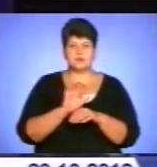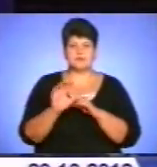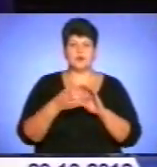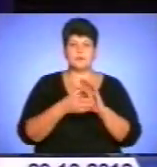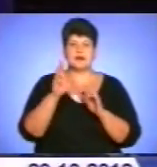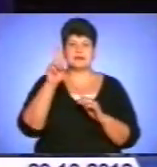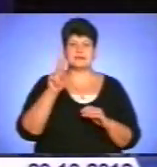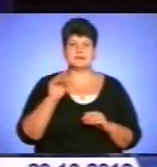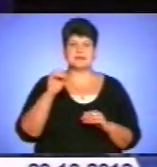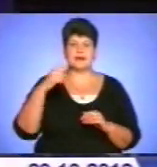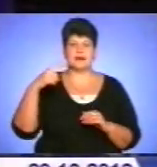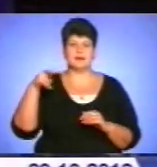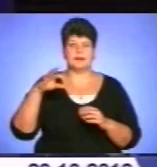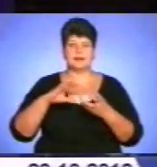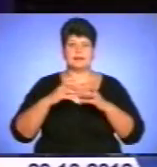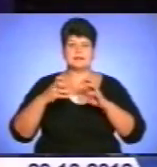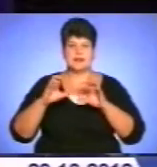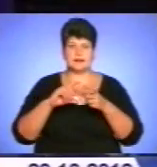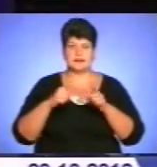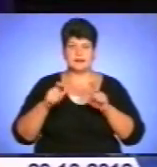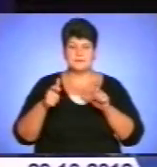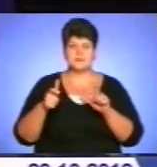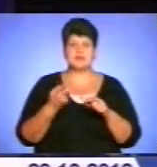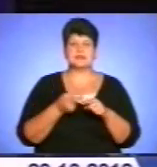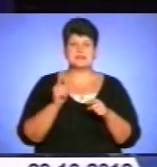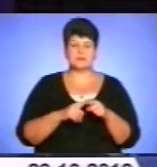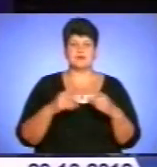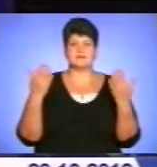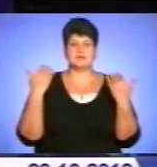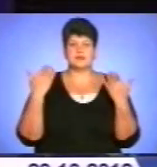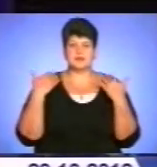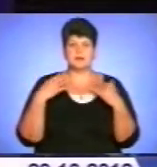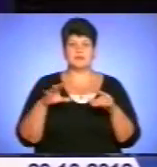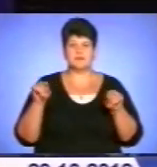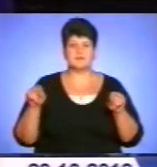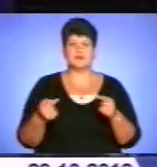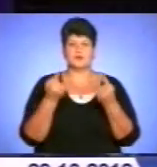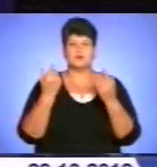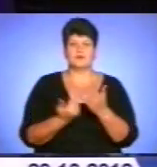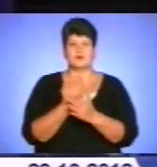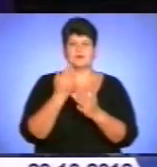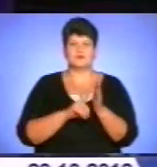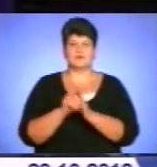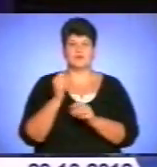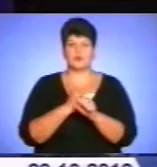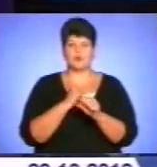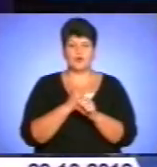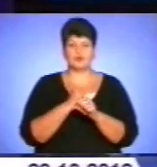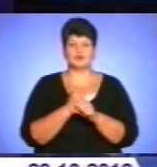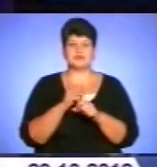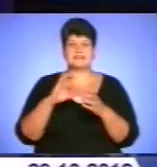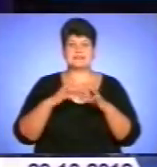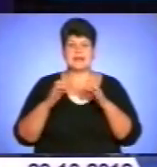якість якої говорять і за межами Тернопільщини. Цими вихідними у Вишнівці відновив роботу цегельний завод, який простоював близько року.